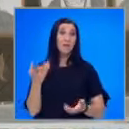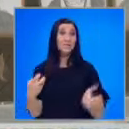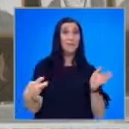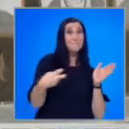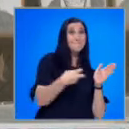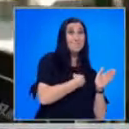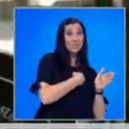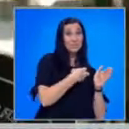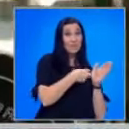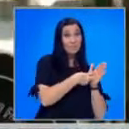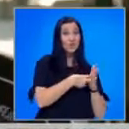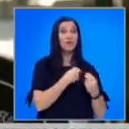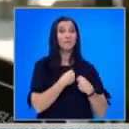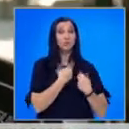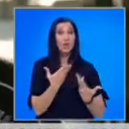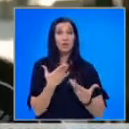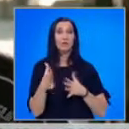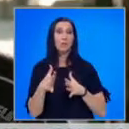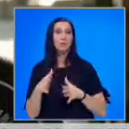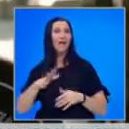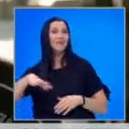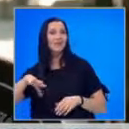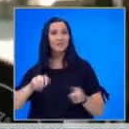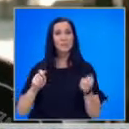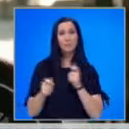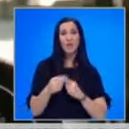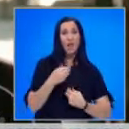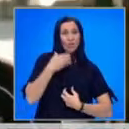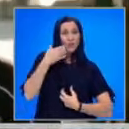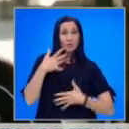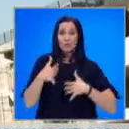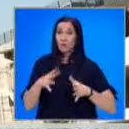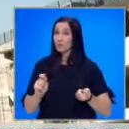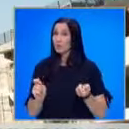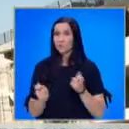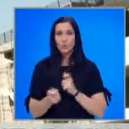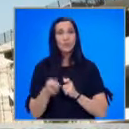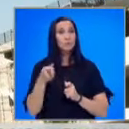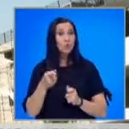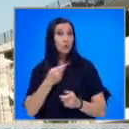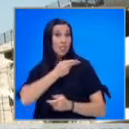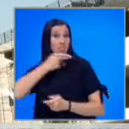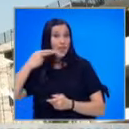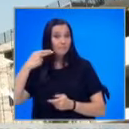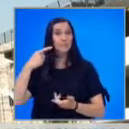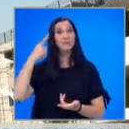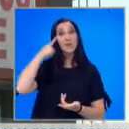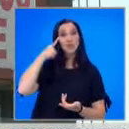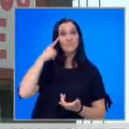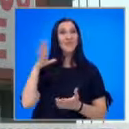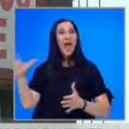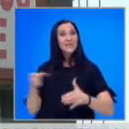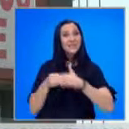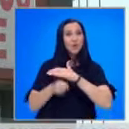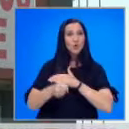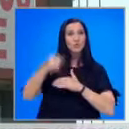неговите жители. Тварталът ни се промени. Духът на хората се промени. Този надпис гласи «Заложници на